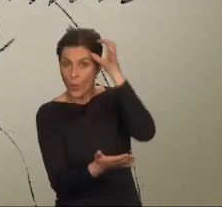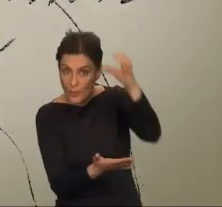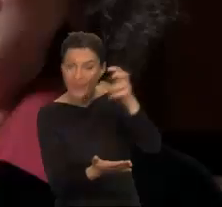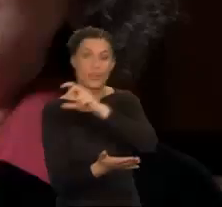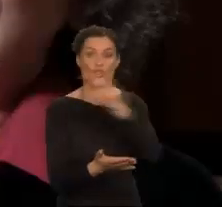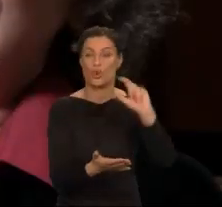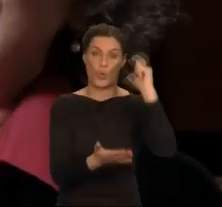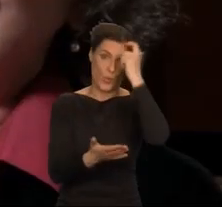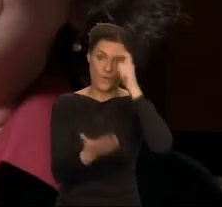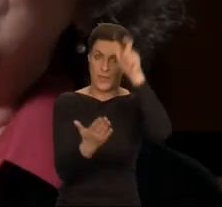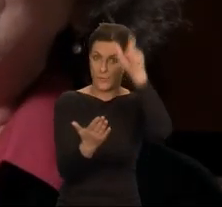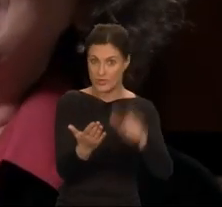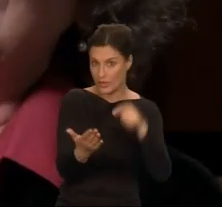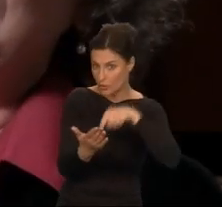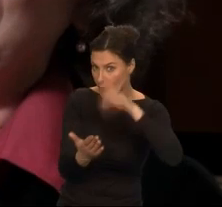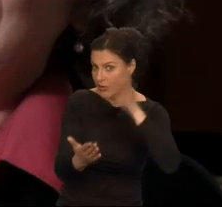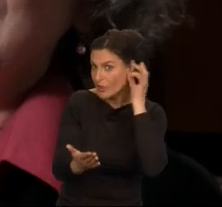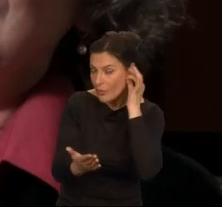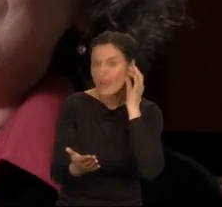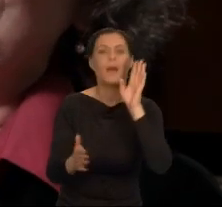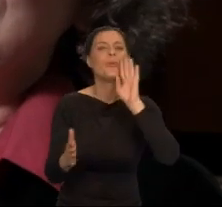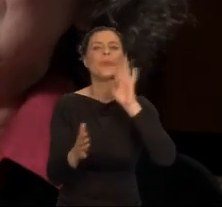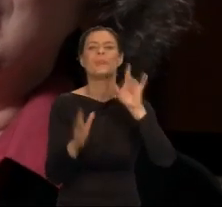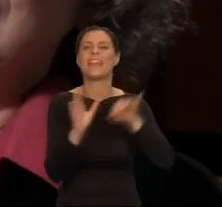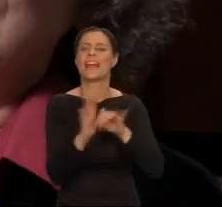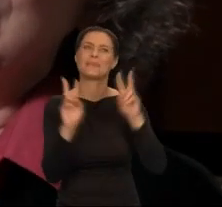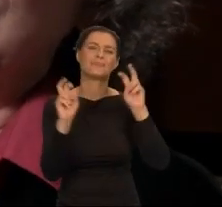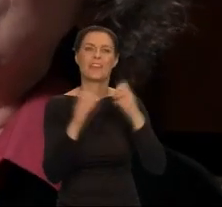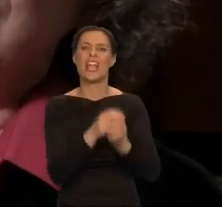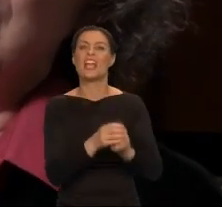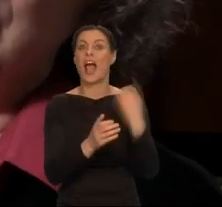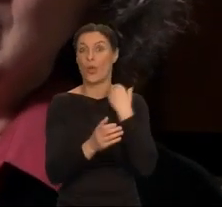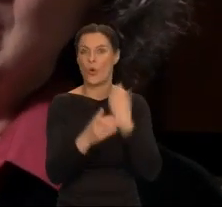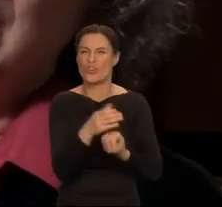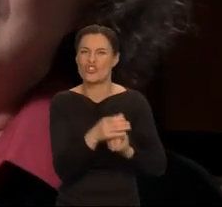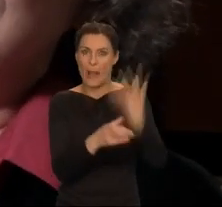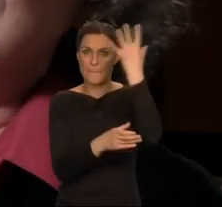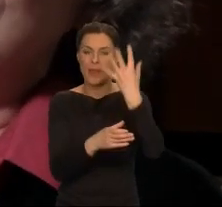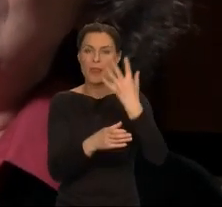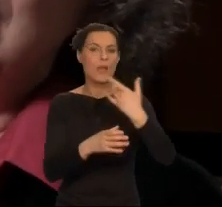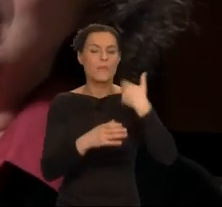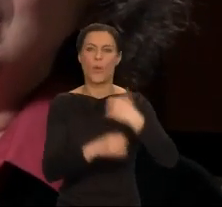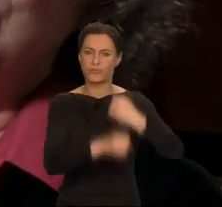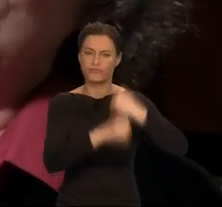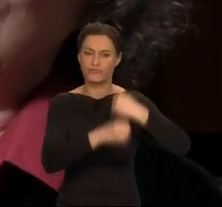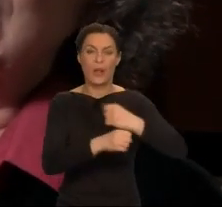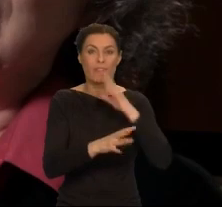odkorkowanie wstrząśniętej butelki szampana. Nastąpiła eksplozja idei i opinii, do tej pory trzymanych w